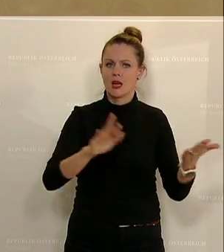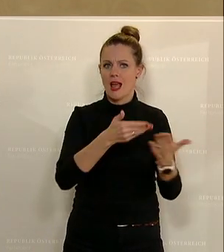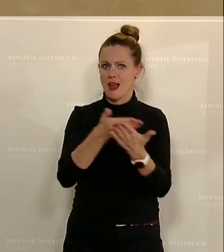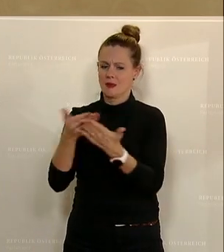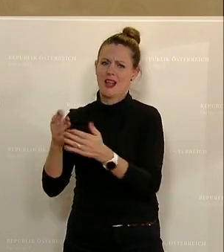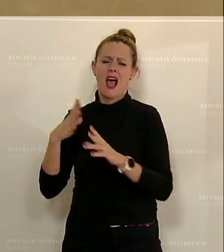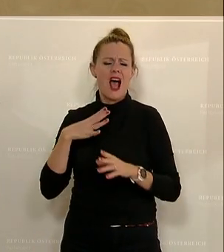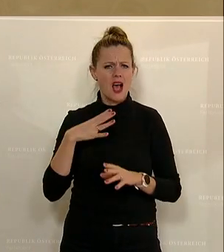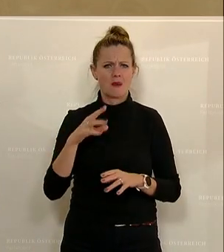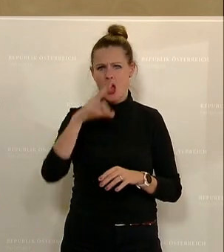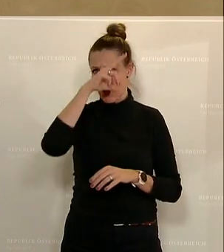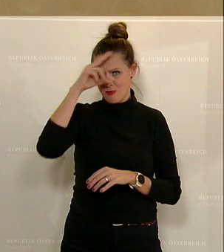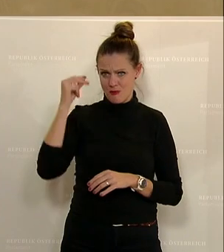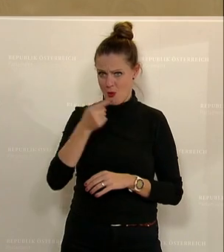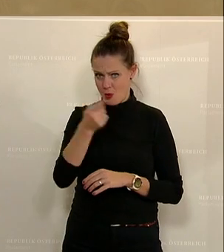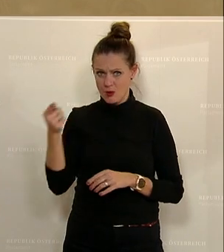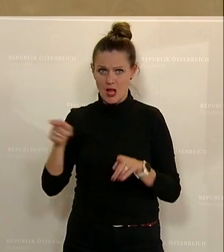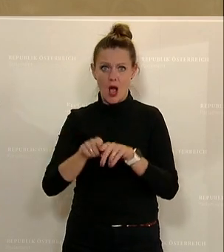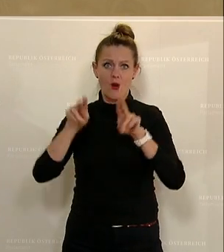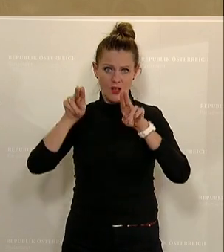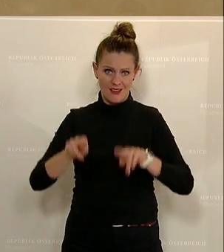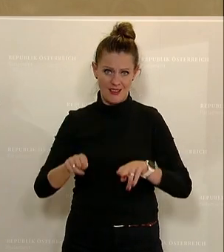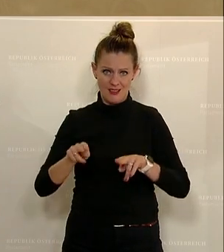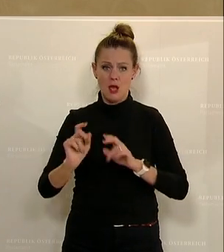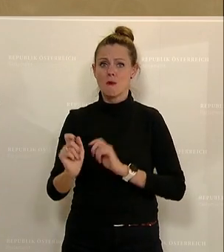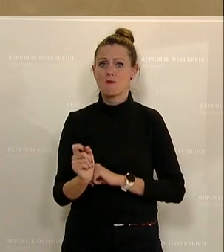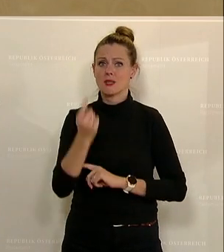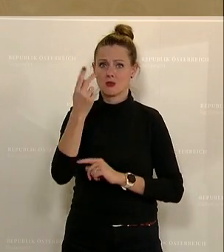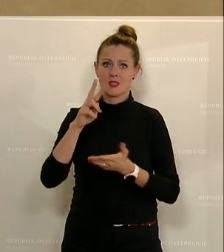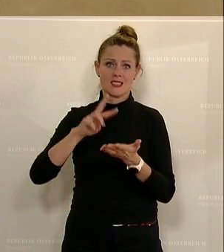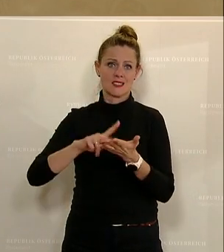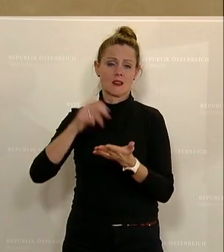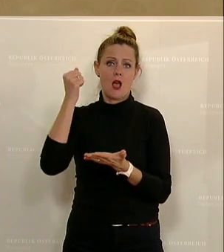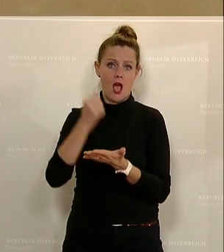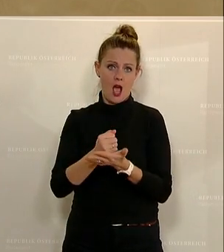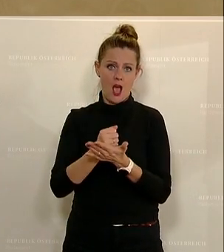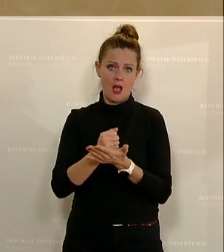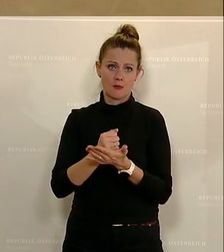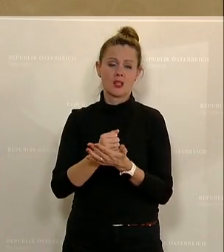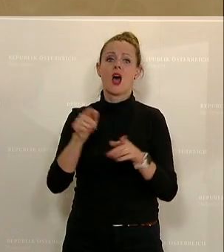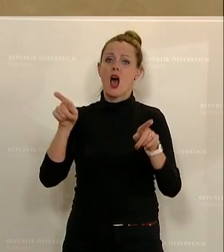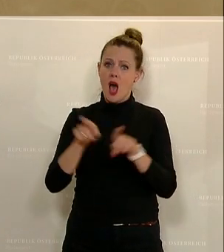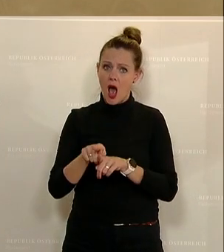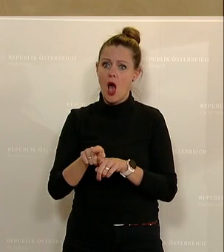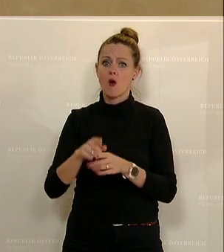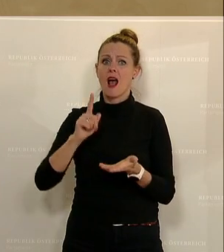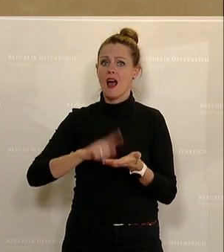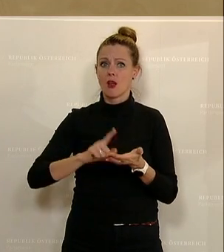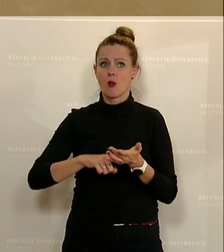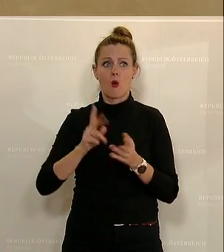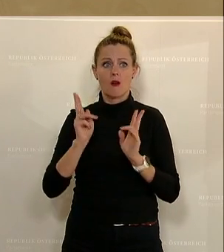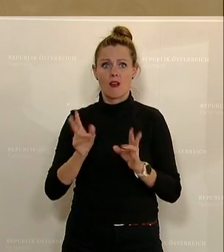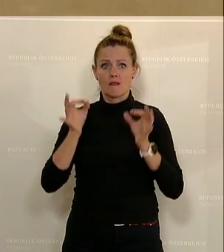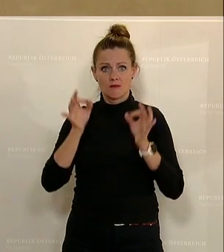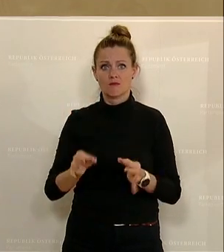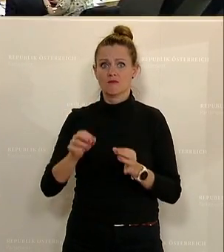Feststellung, dass die Bevölkerung ein Recht haben muss, besonders im digitalen Amt auch analog zu ihrem